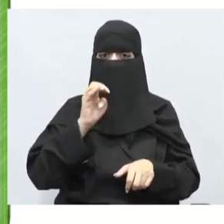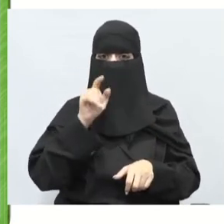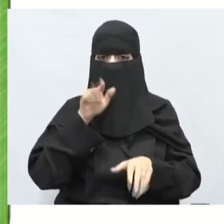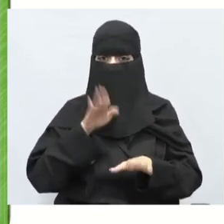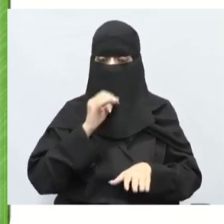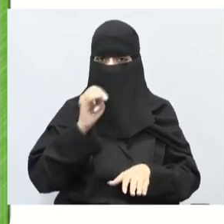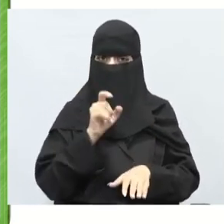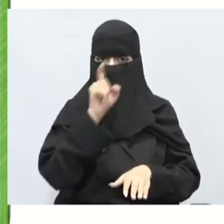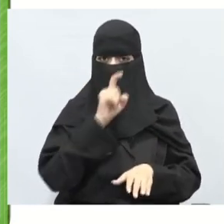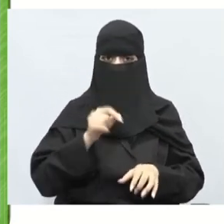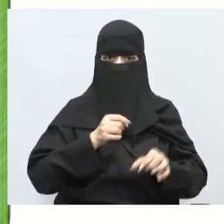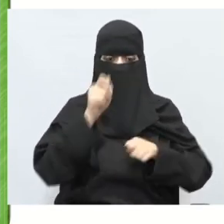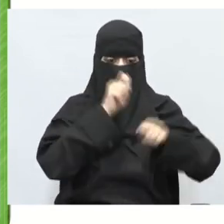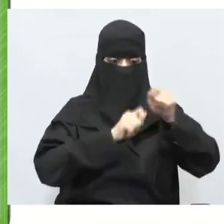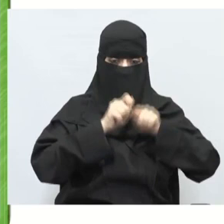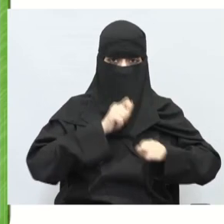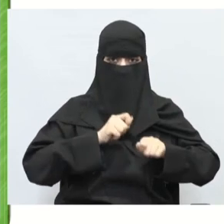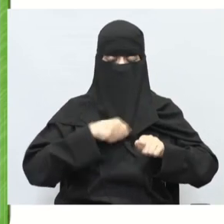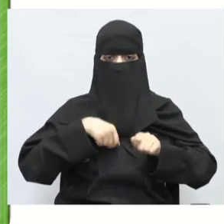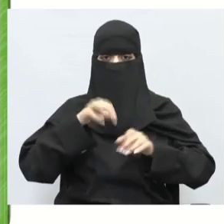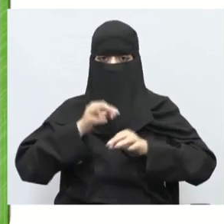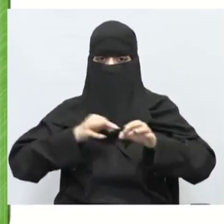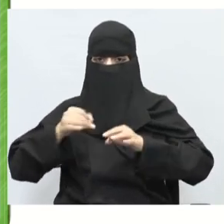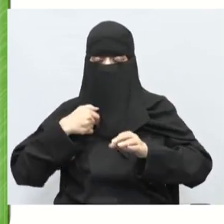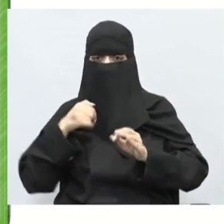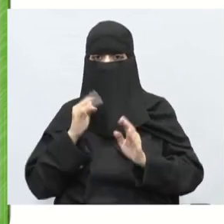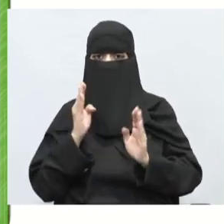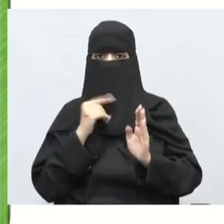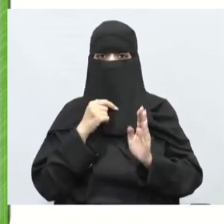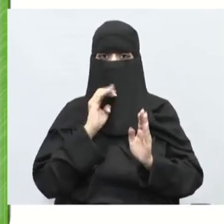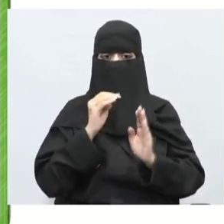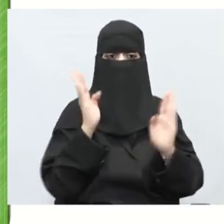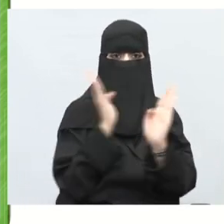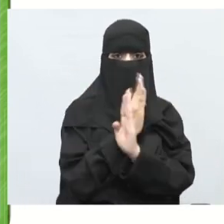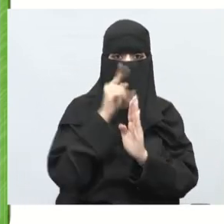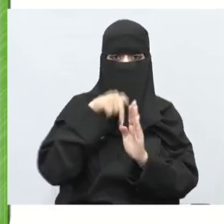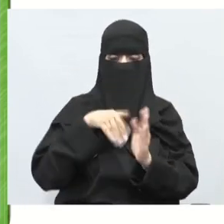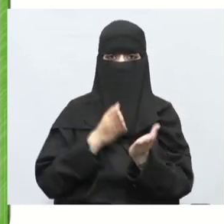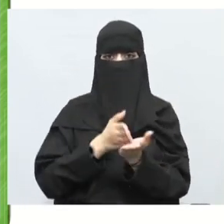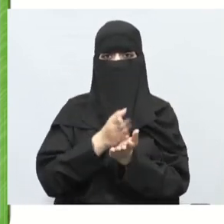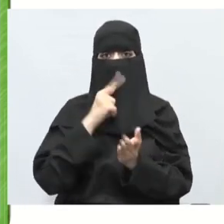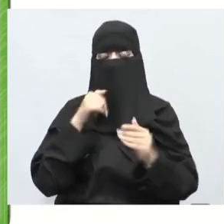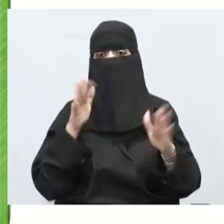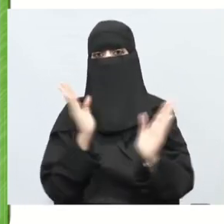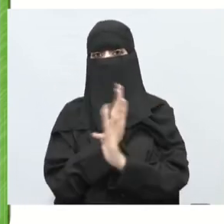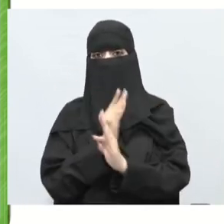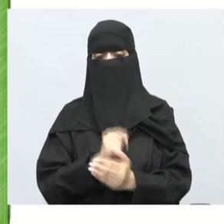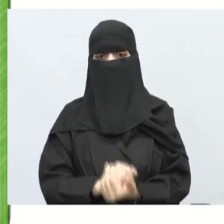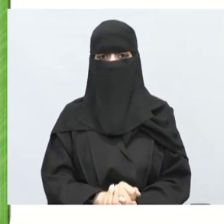رياضية باستعمال خطة الحل عكسيا لابد نحطها بطريقة الحل العكسيا